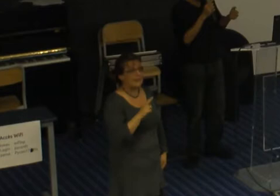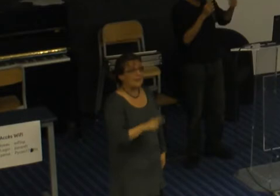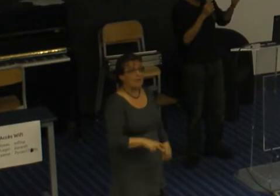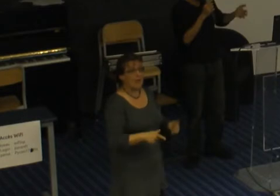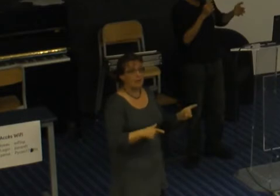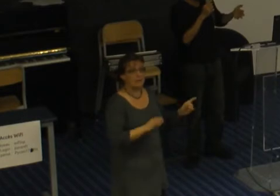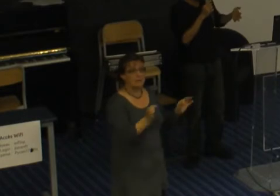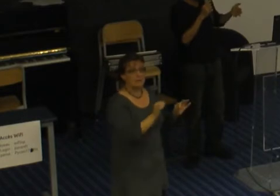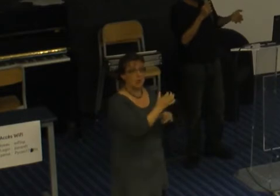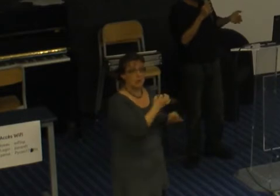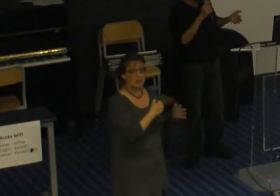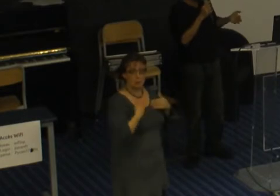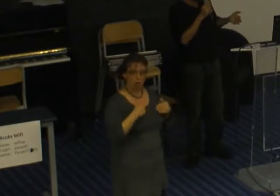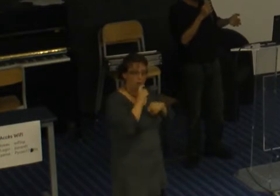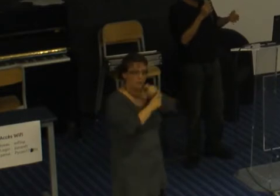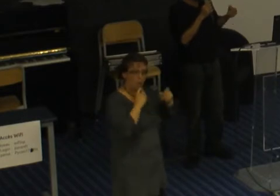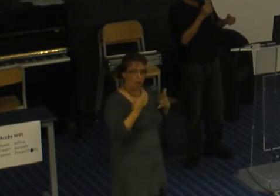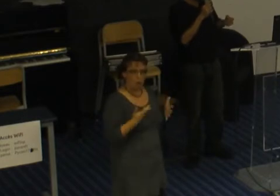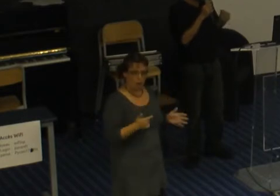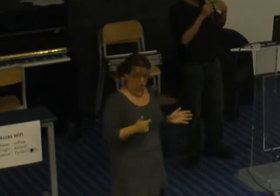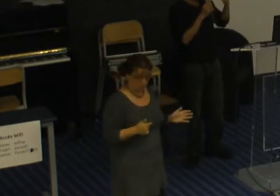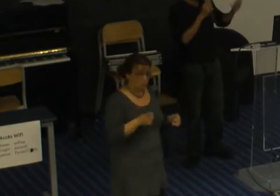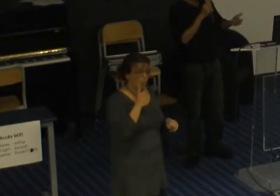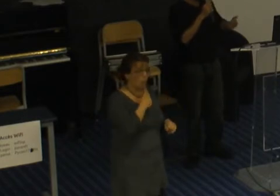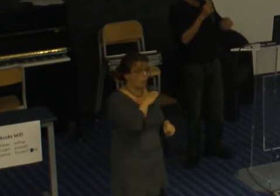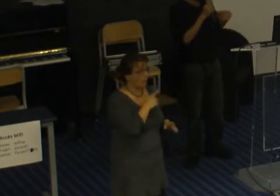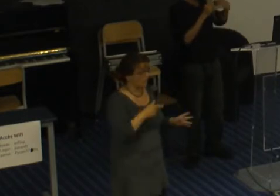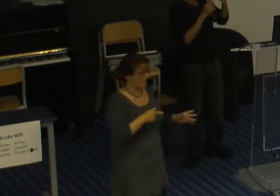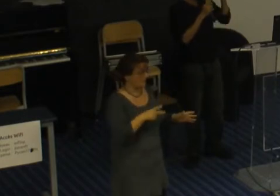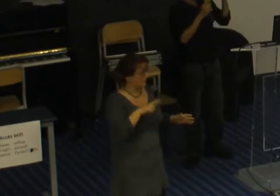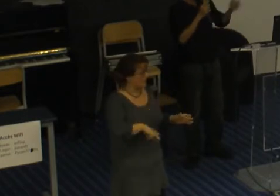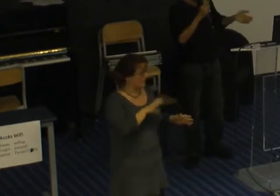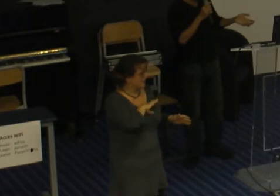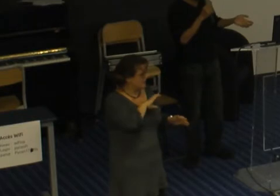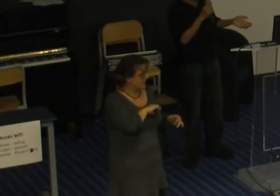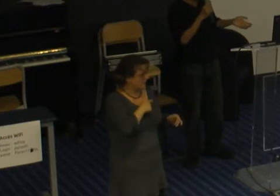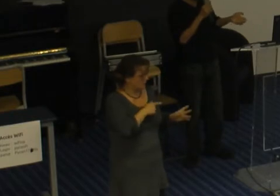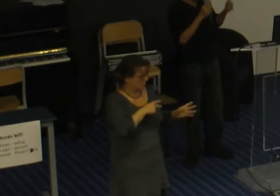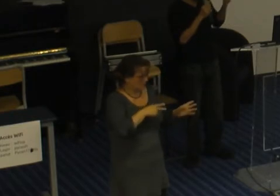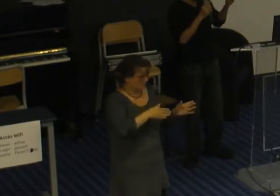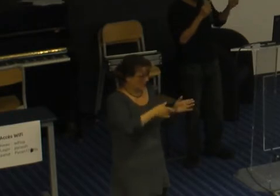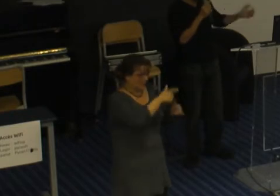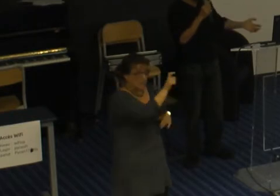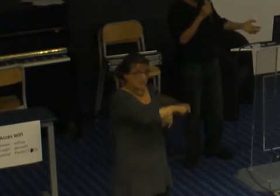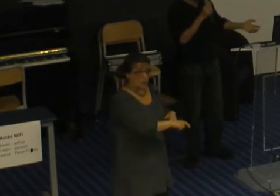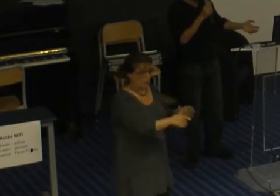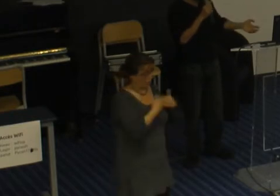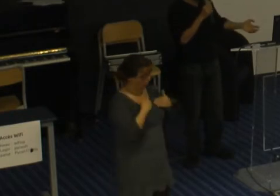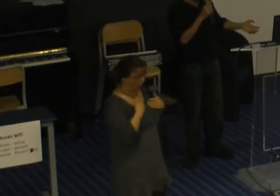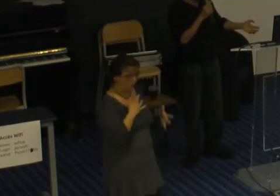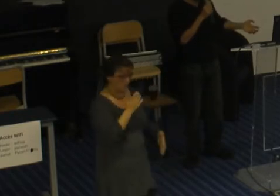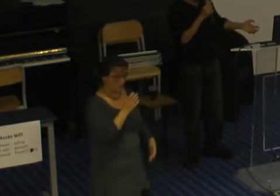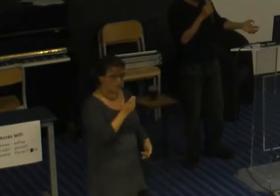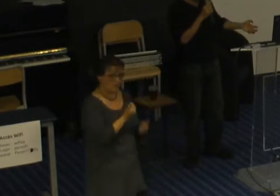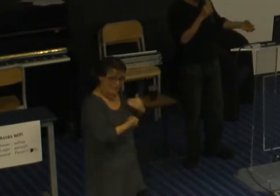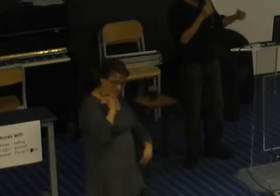su me dire de me citer un exemple. Pourquoi ? Parce que même avec la bonne volonté du monde, ce n pas des gens forcément qui